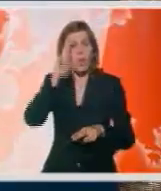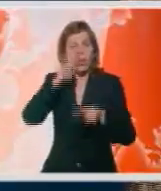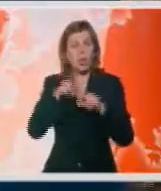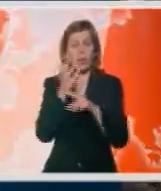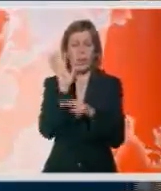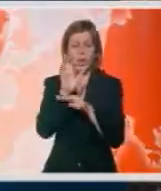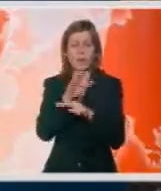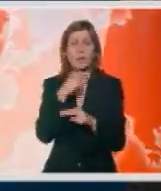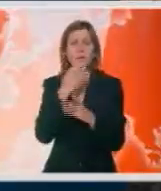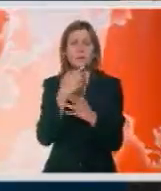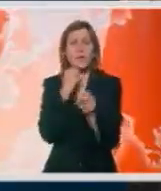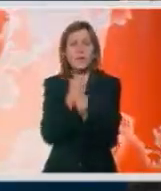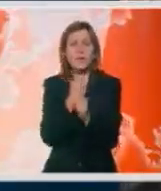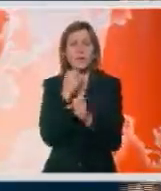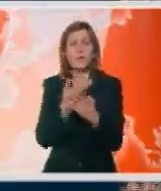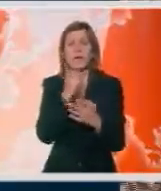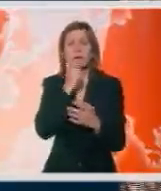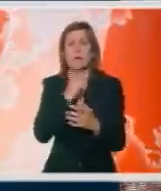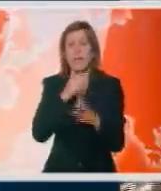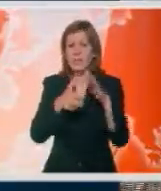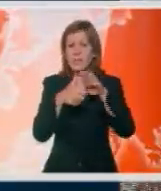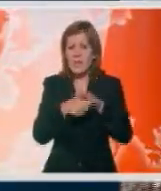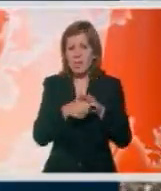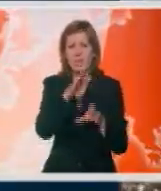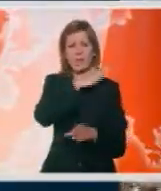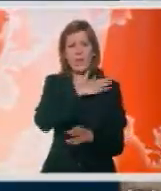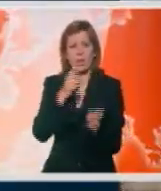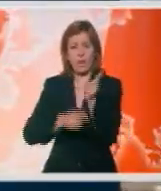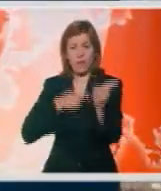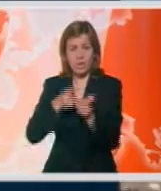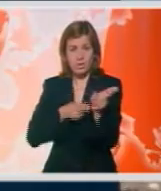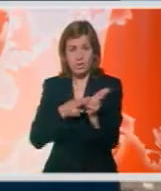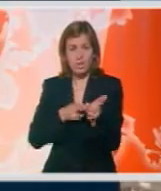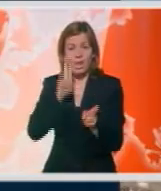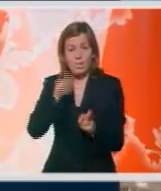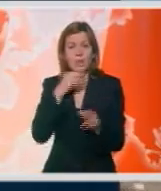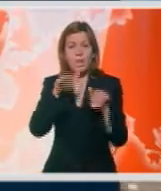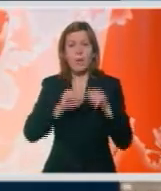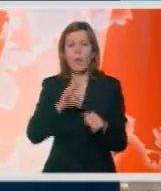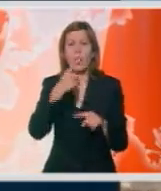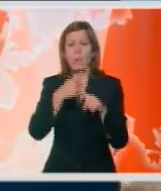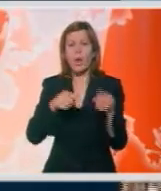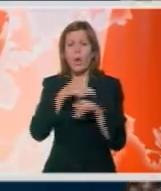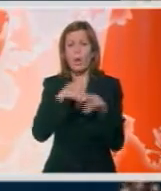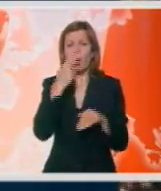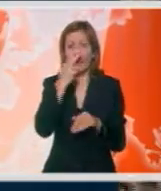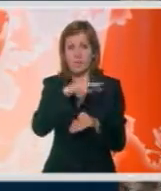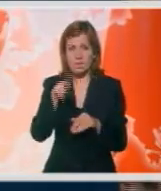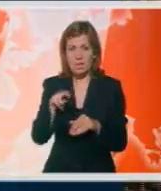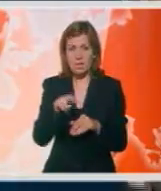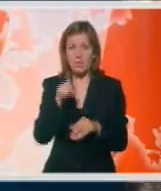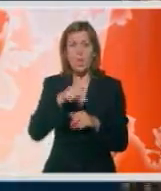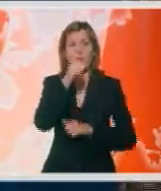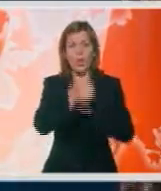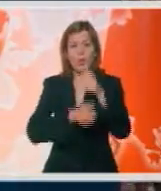se ta manifestacija održi na staroj stanici za teretne vozove u Duisburgu jer može da primi oko pola miliona posetilaca. Ove